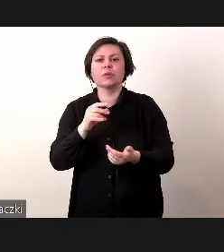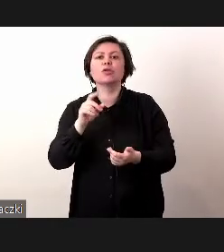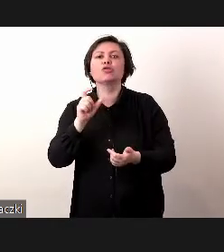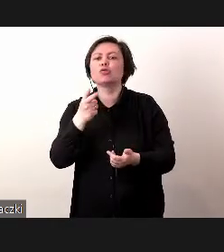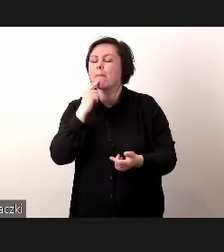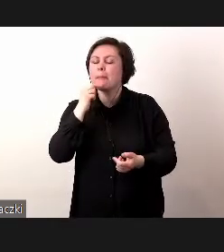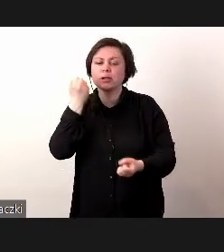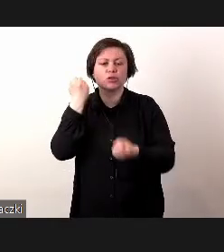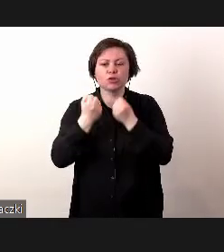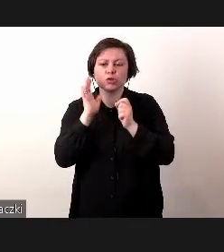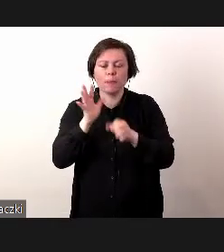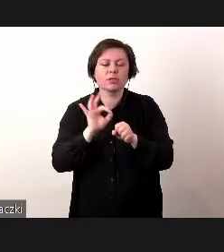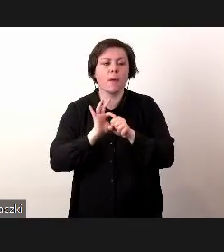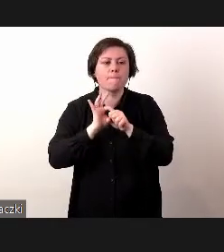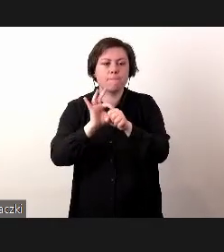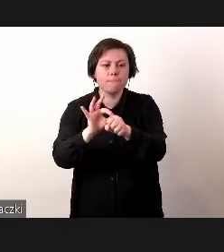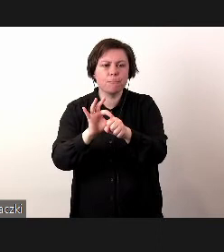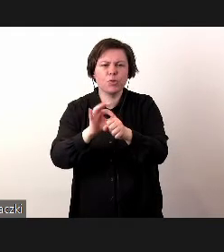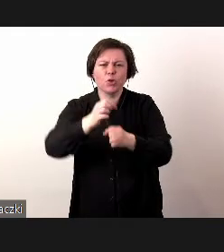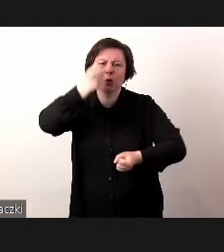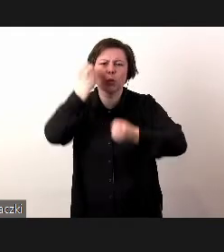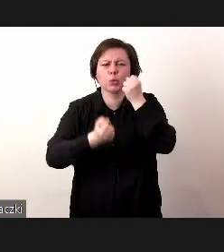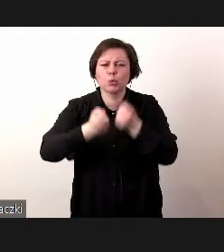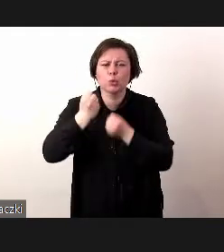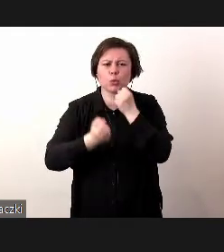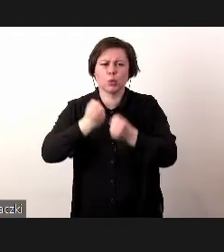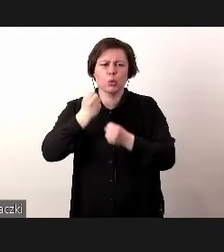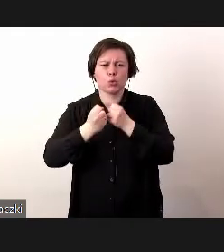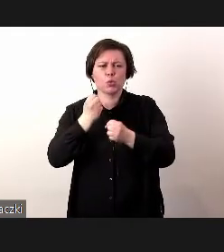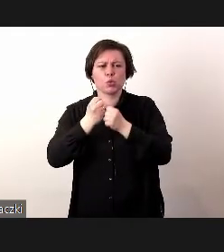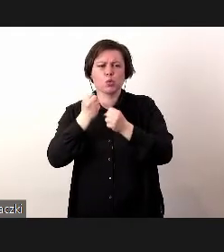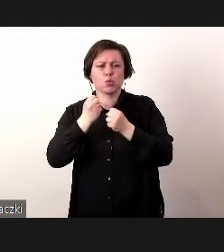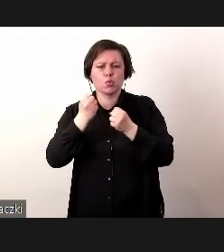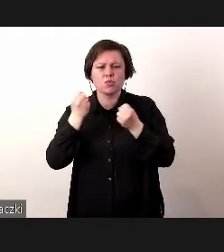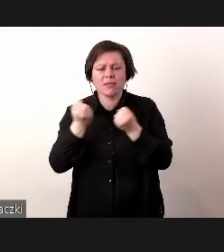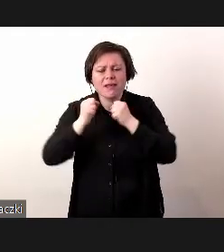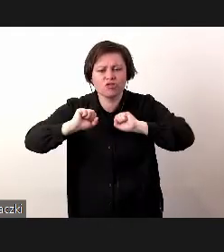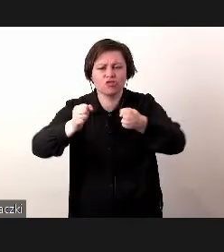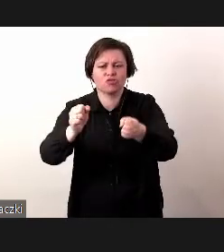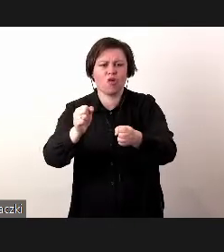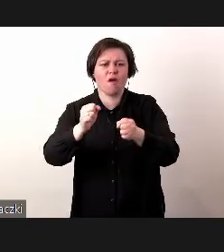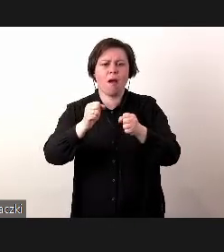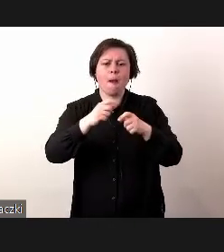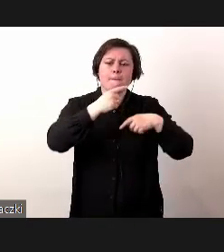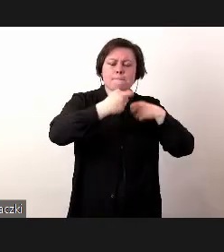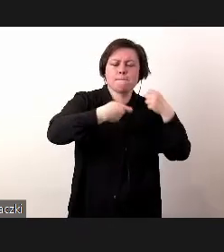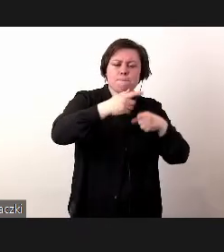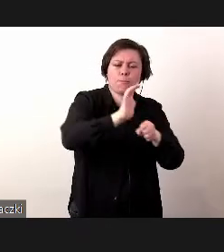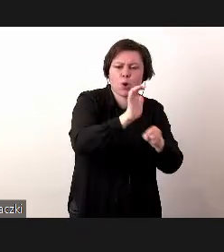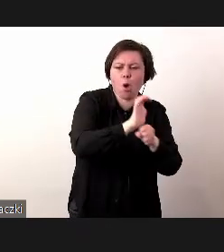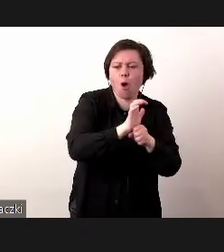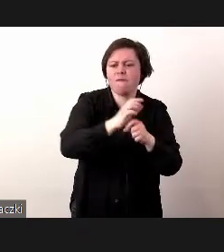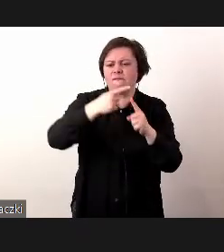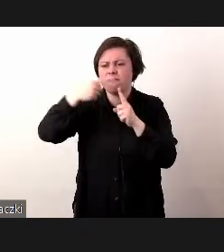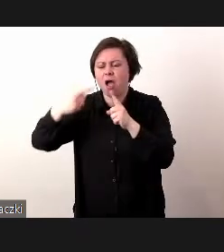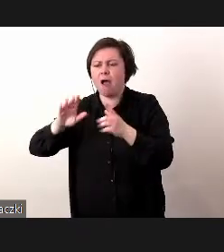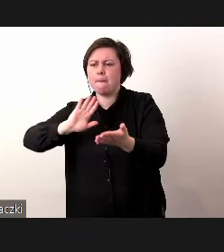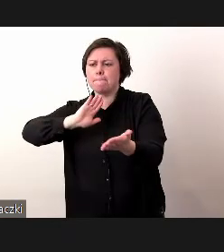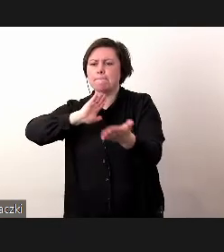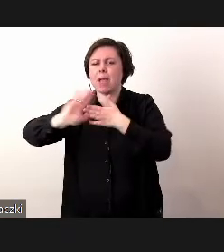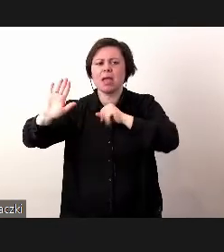bardzo ciężko będzie prowadzić skomplikowane podejście produktowe, wariantowe, bez odpowiedniego